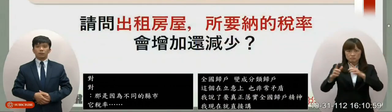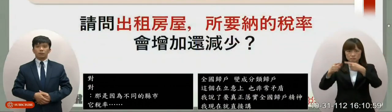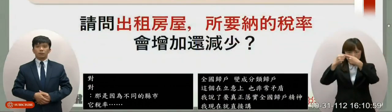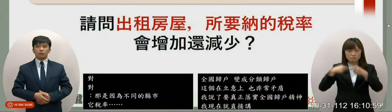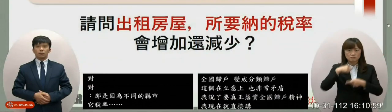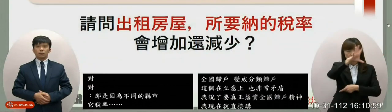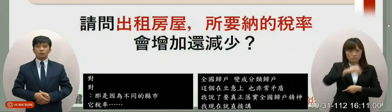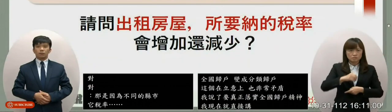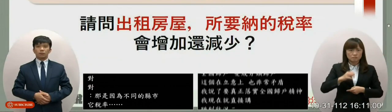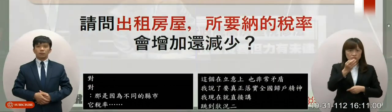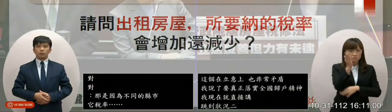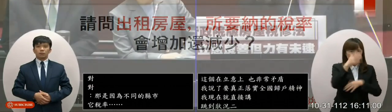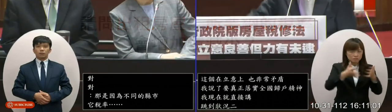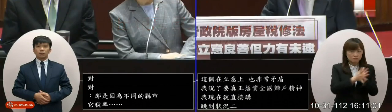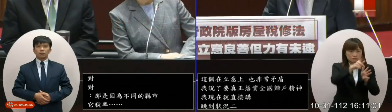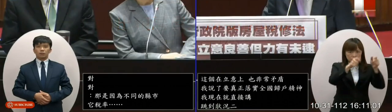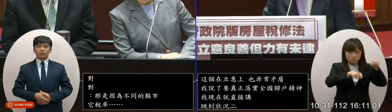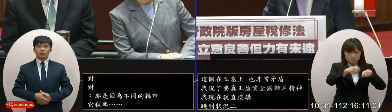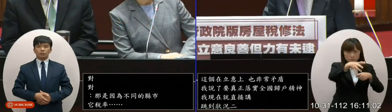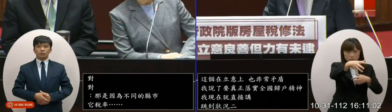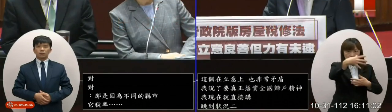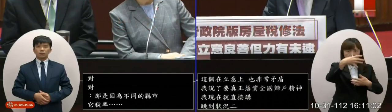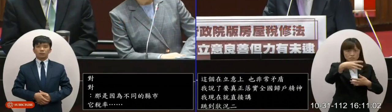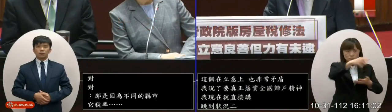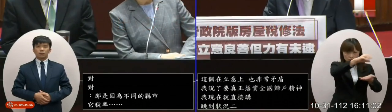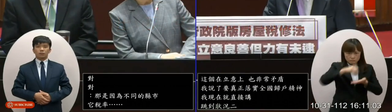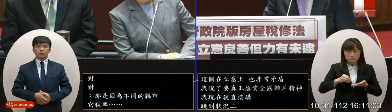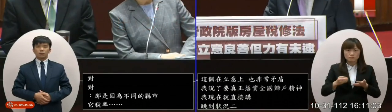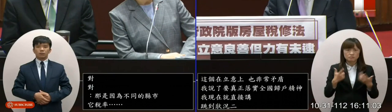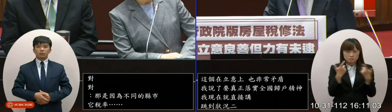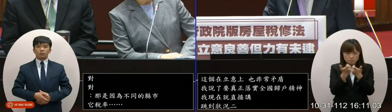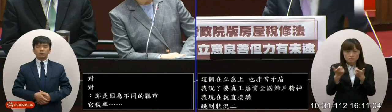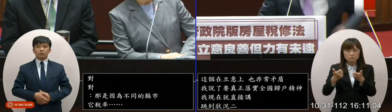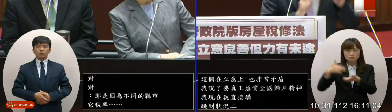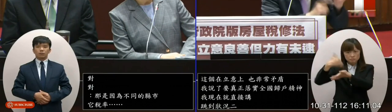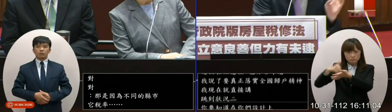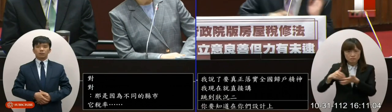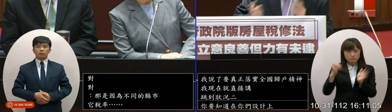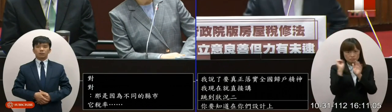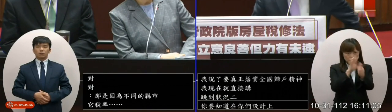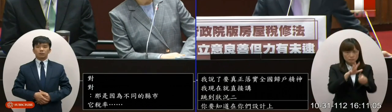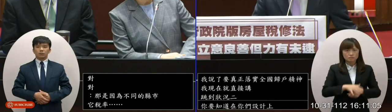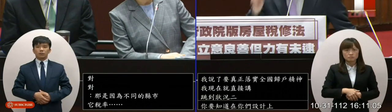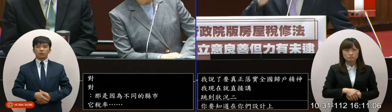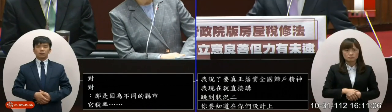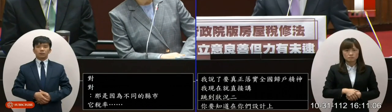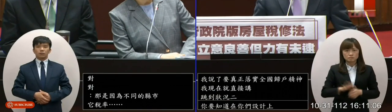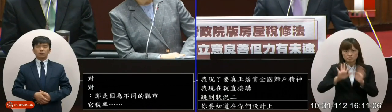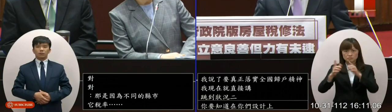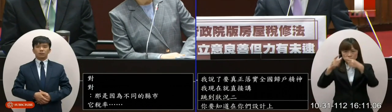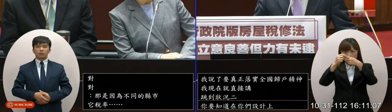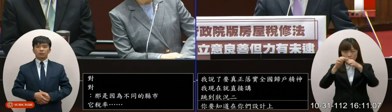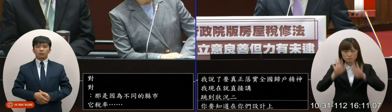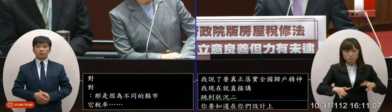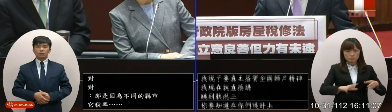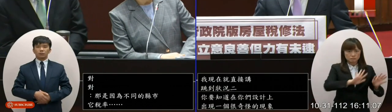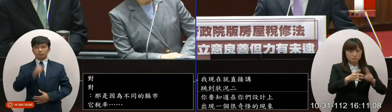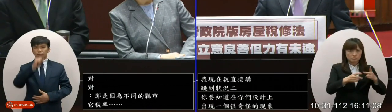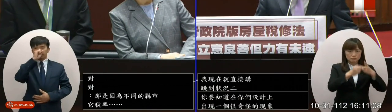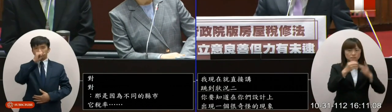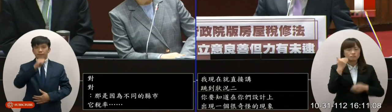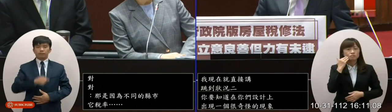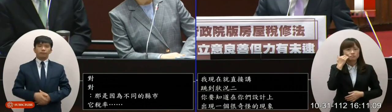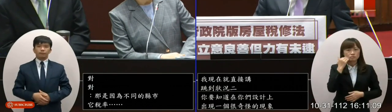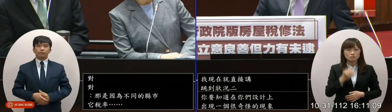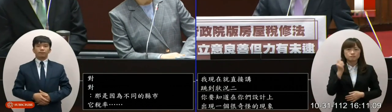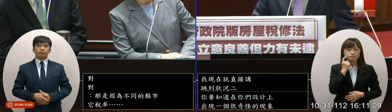就是拿財政部的版本給他套用稅率算給你們看真的很亂從狀況一進到狀況二院長你聽喔假